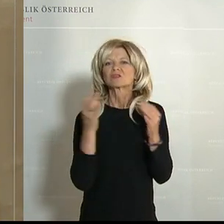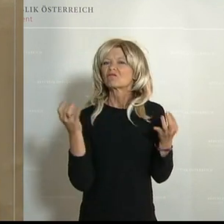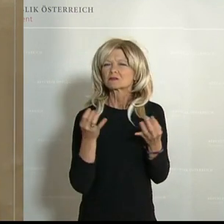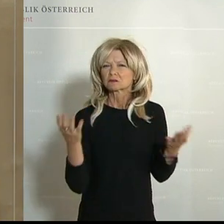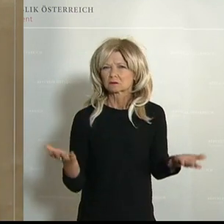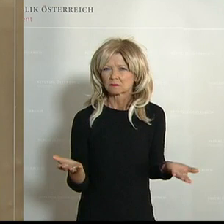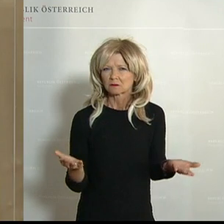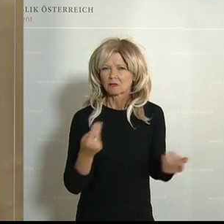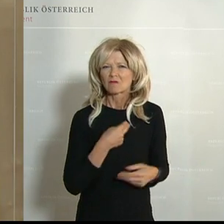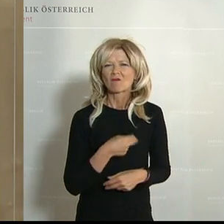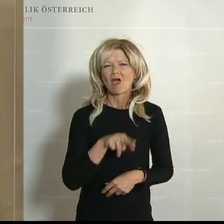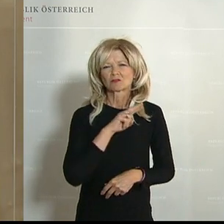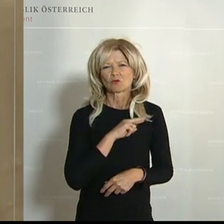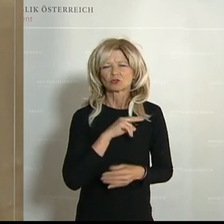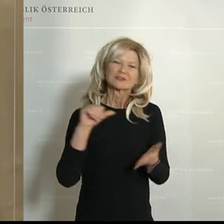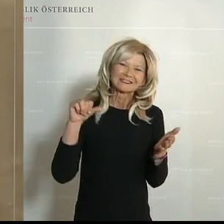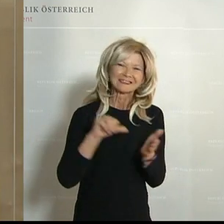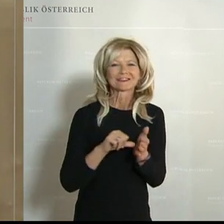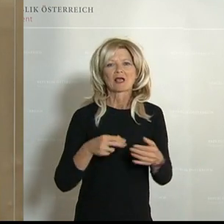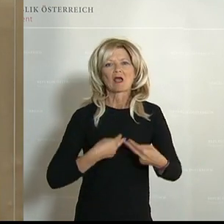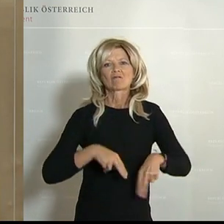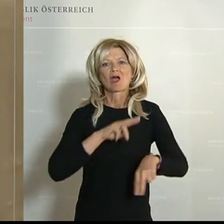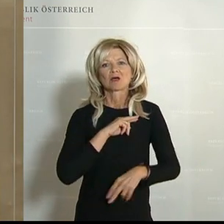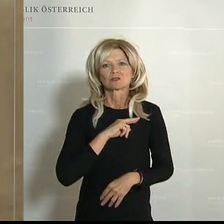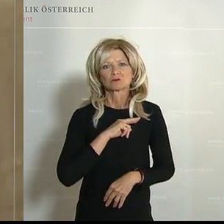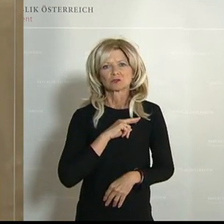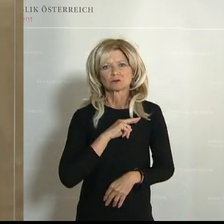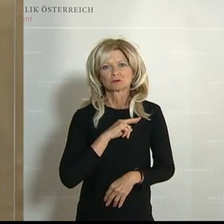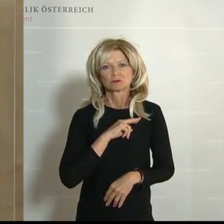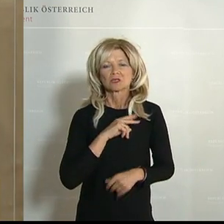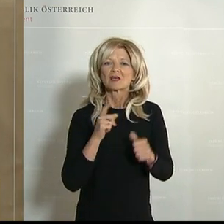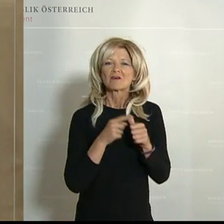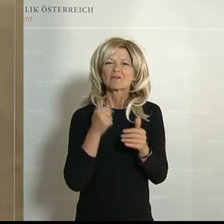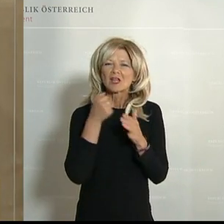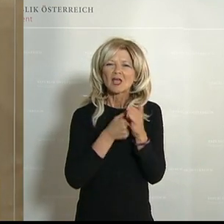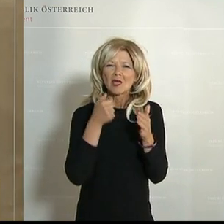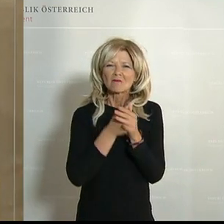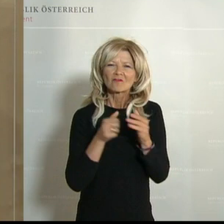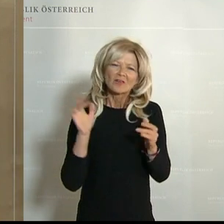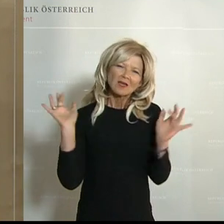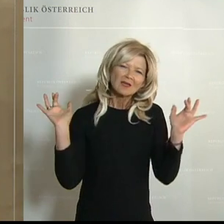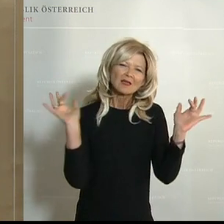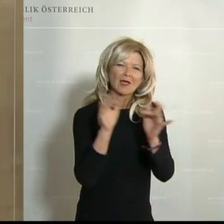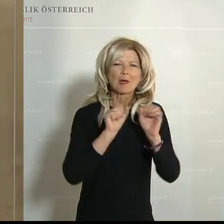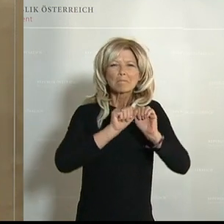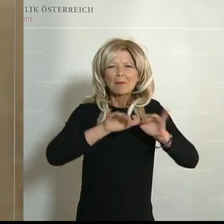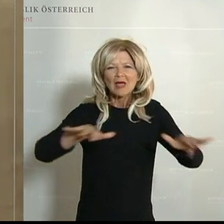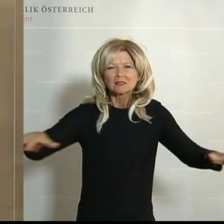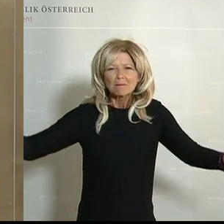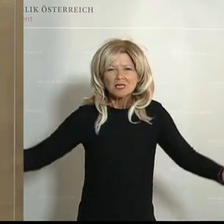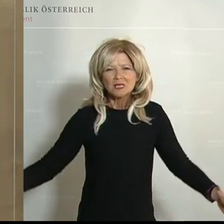Das ist zentrale Verantwortung. Im Kampf gegen eine Pandemie, die so eine Dimension hat, im Kampf gegen eine